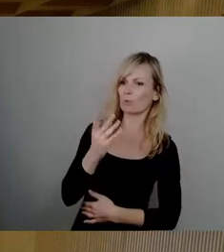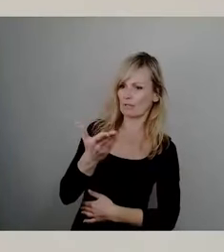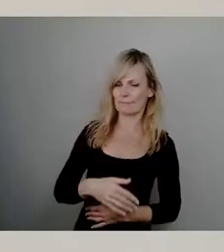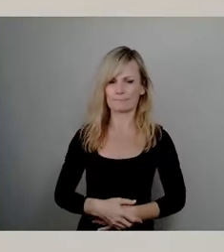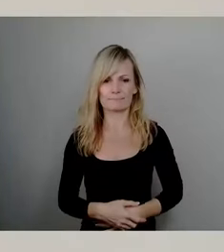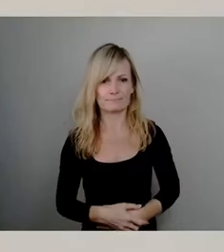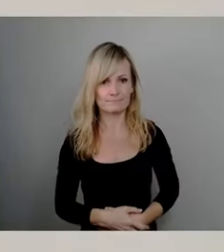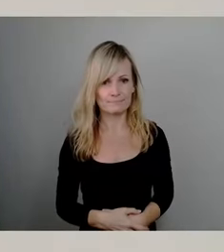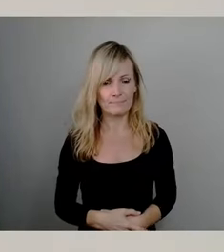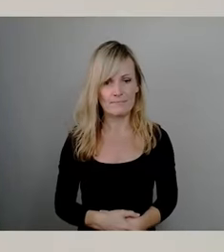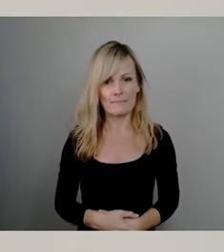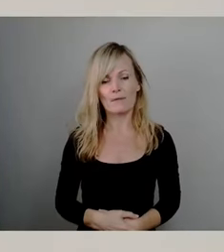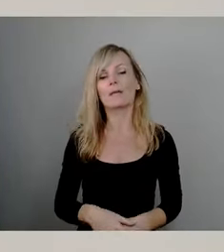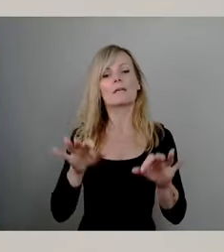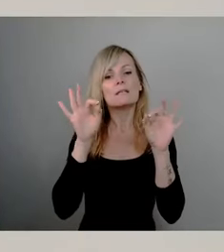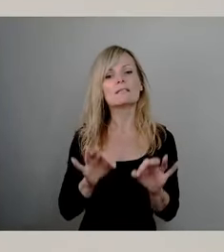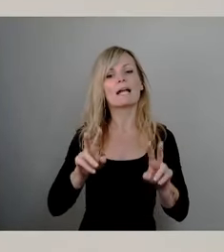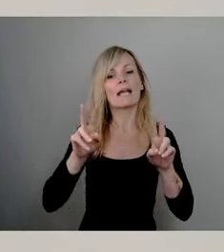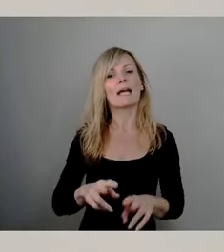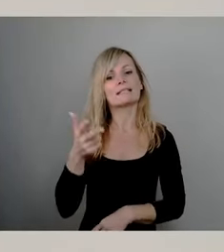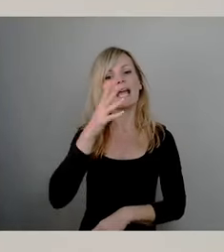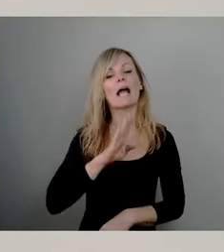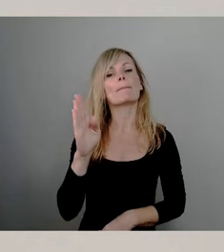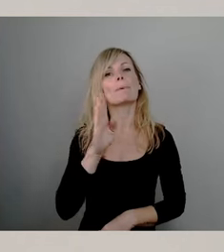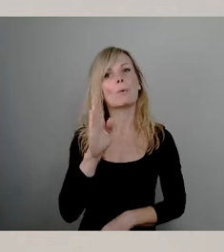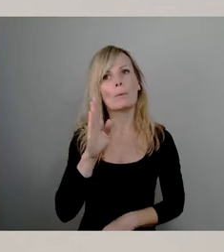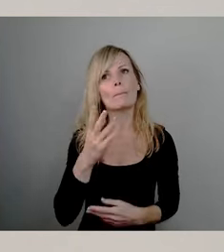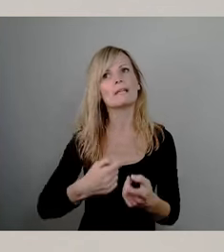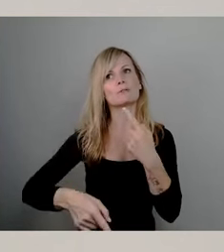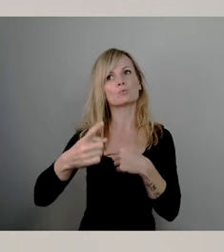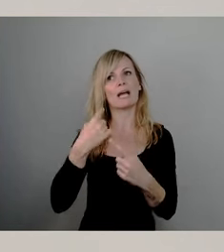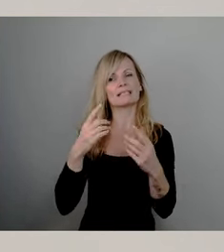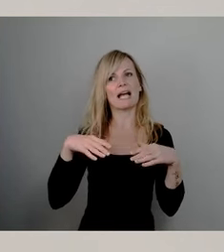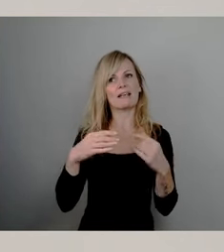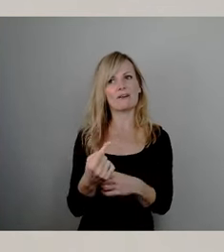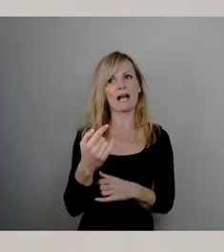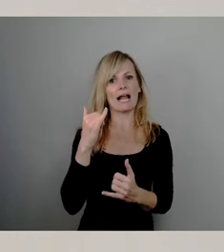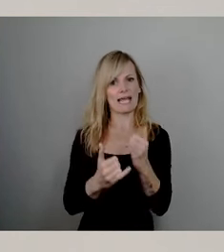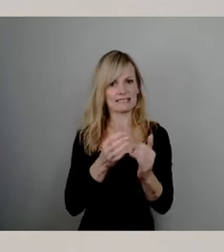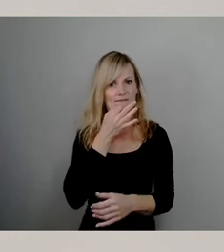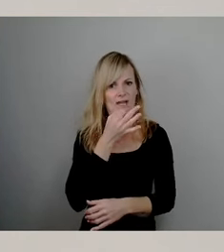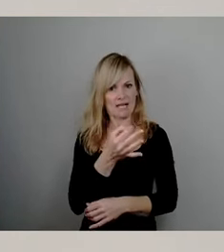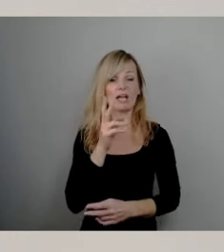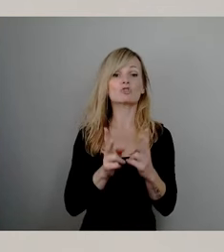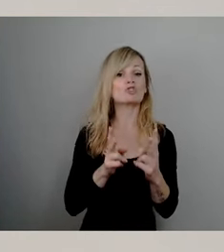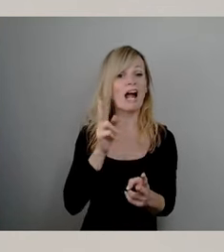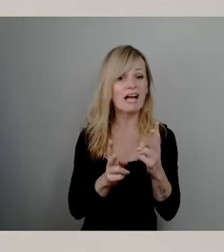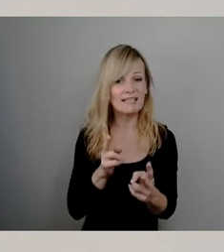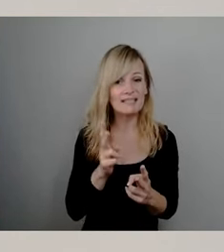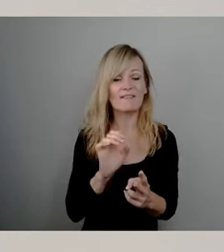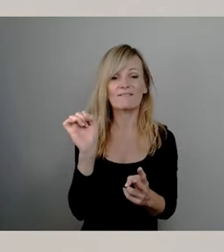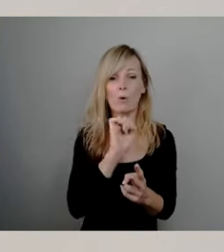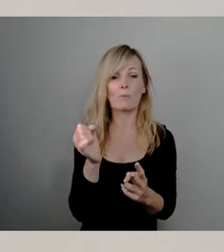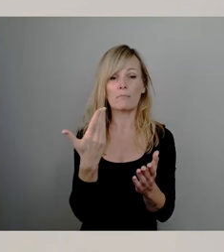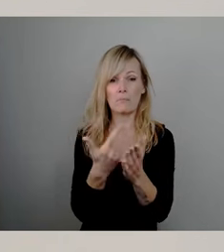Sehr geehrter Herr Böhm, ich fange mal von hinten an. Welche Schäden zum Einsturz der Brücke geführt haben, ist